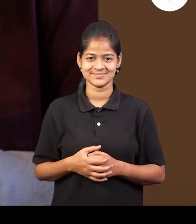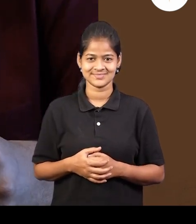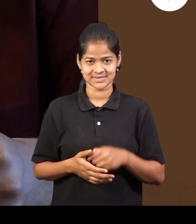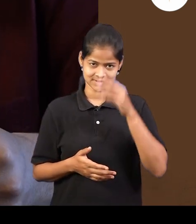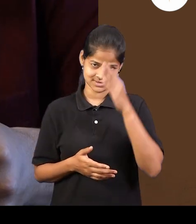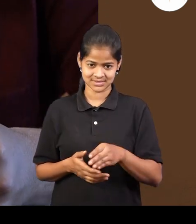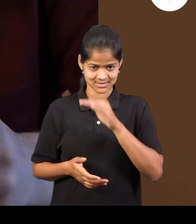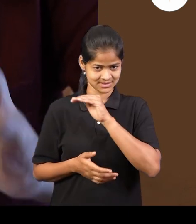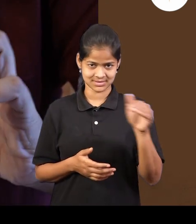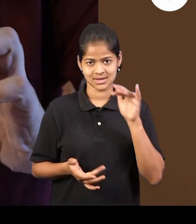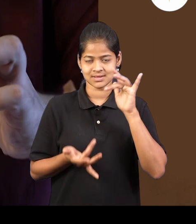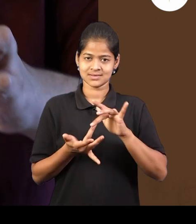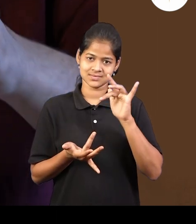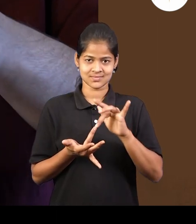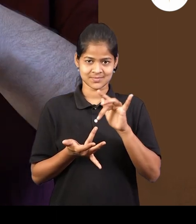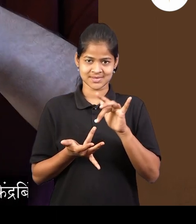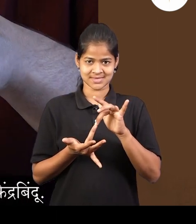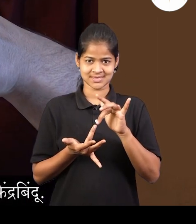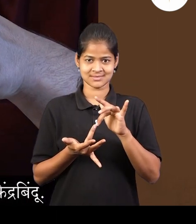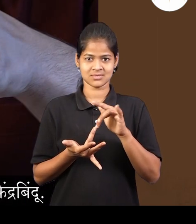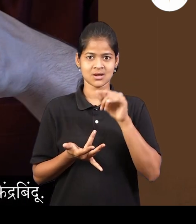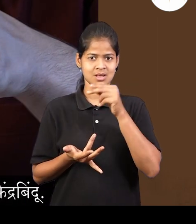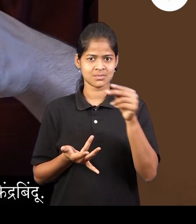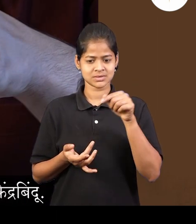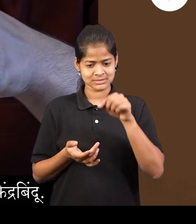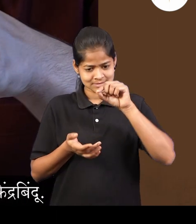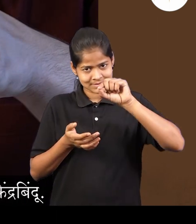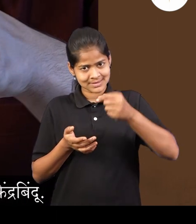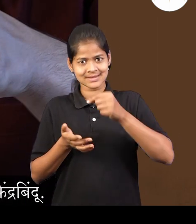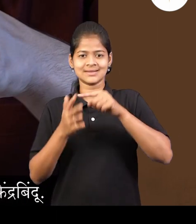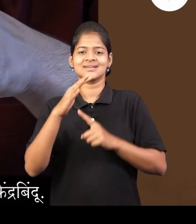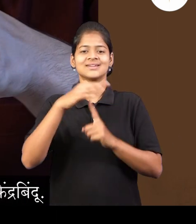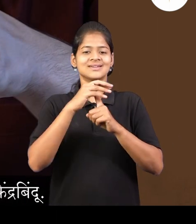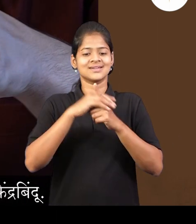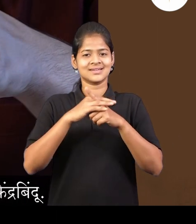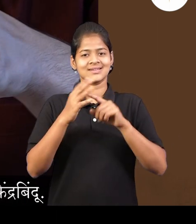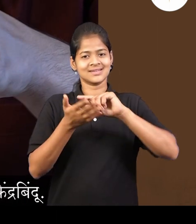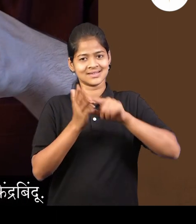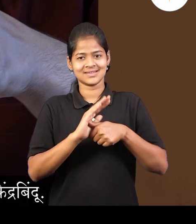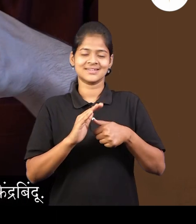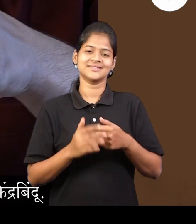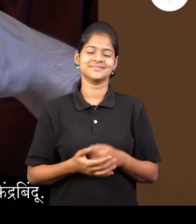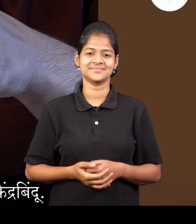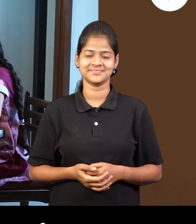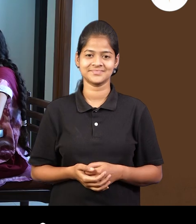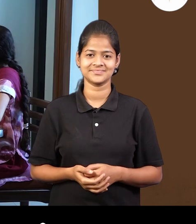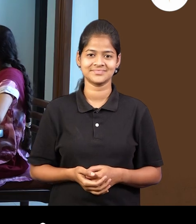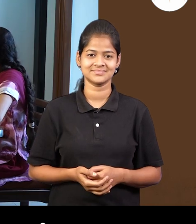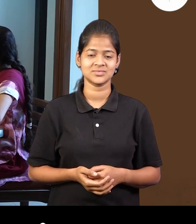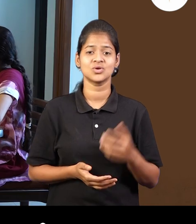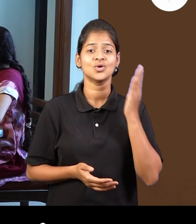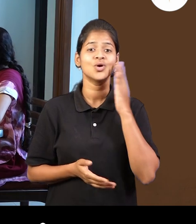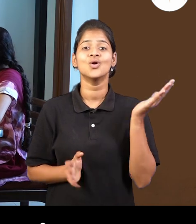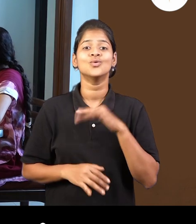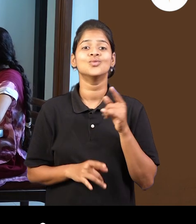यहा दोनी रेशा जा बिंदुला छेदता तो यहा बर्तुड़ाचा केंद्र बिंदु पन